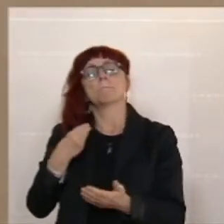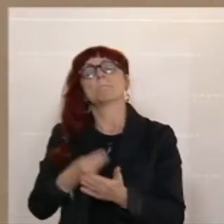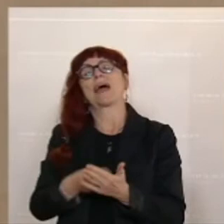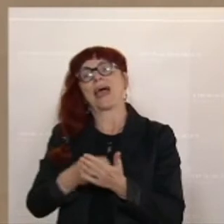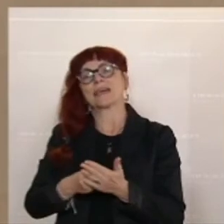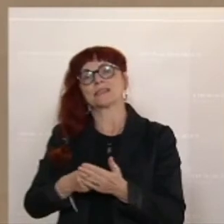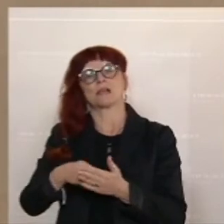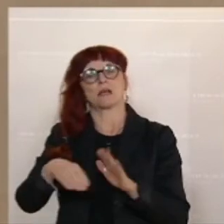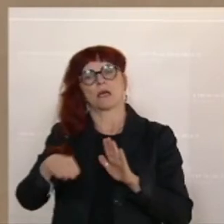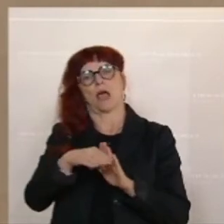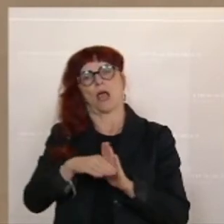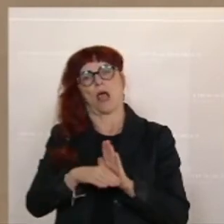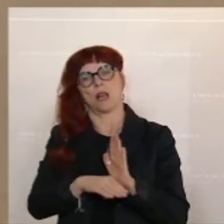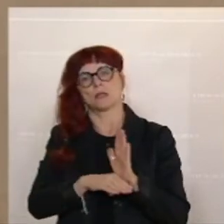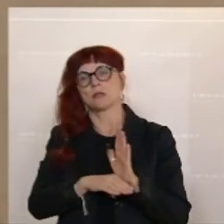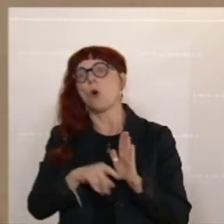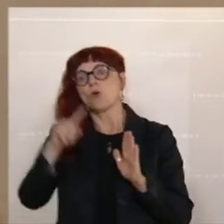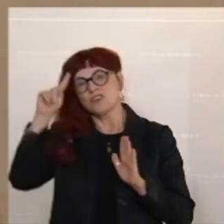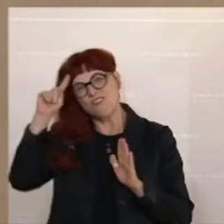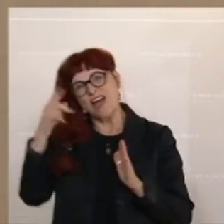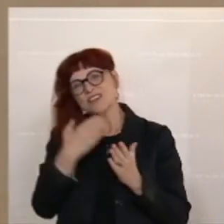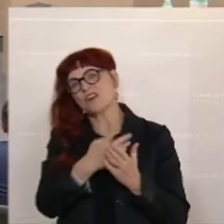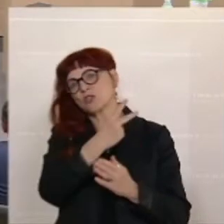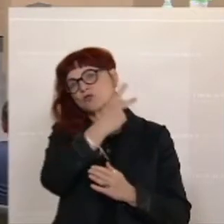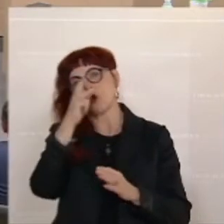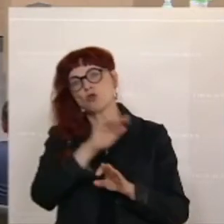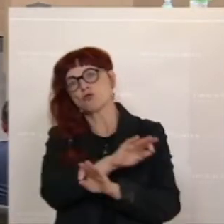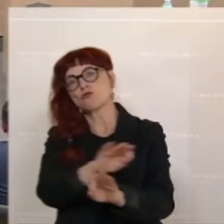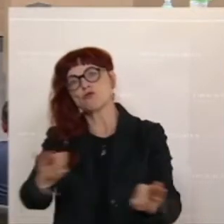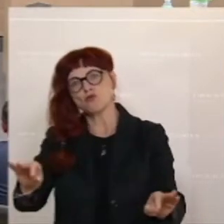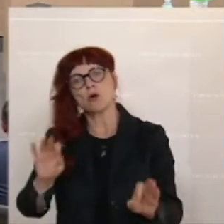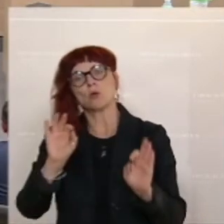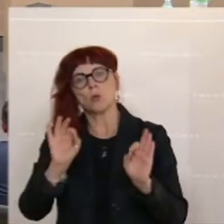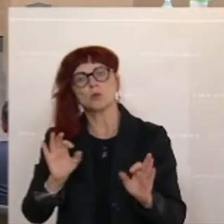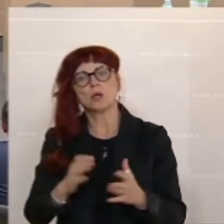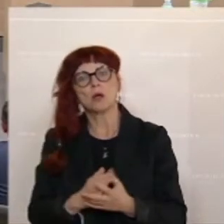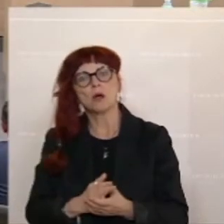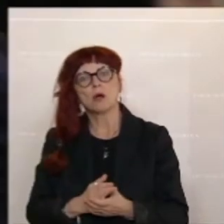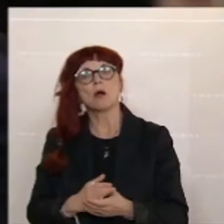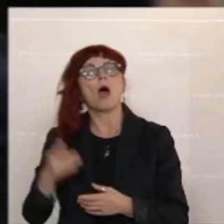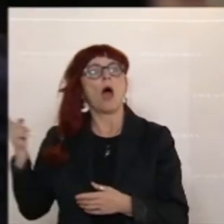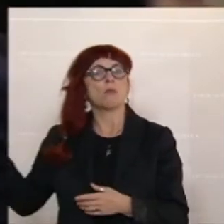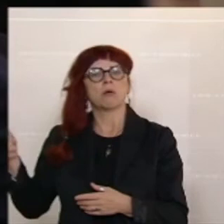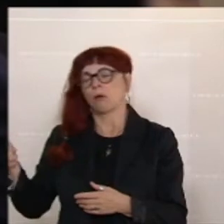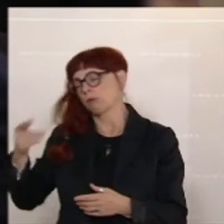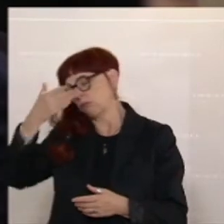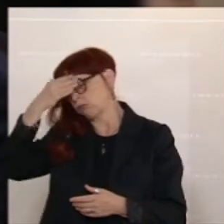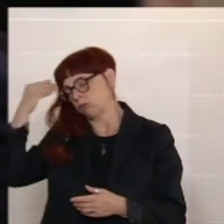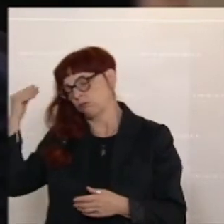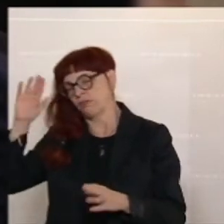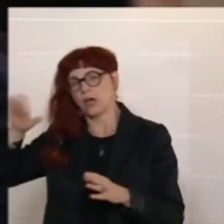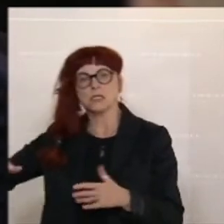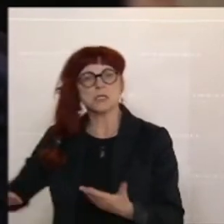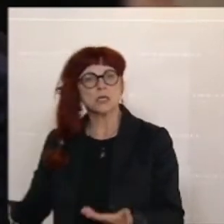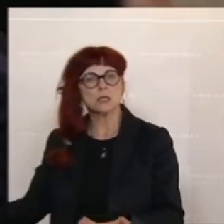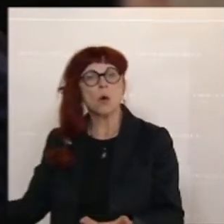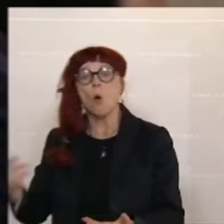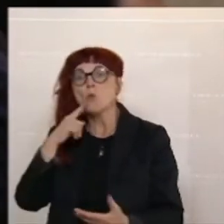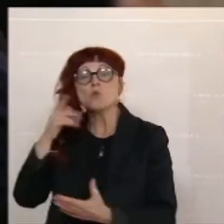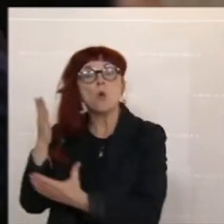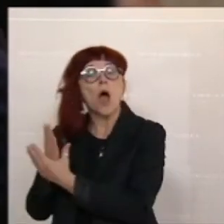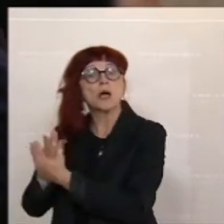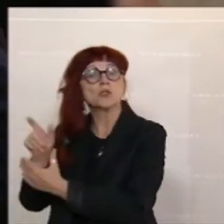offenbar noch, was für das Volk und für das Land gut ist. Das hat der Recht verlernt. Keine Ahnung. Nur für die Aktionäre. Ausschließlich.